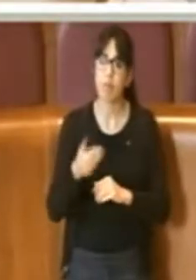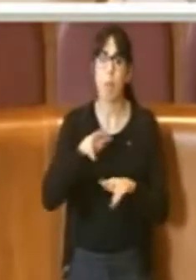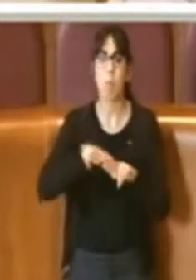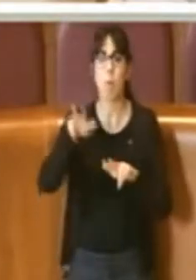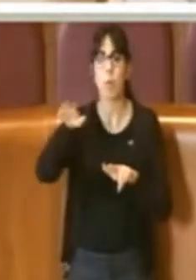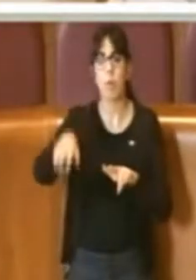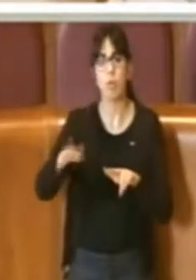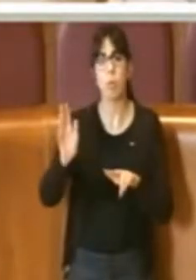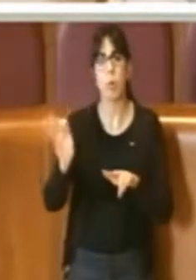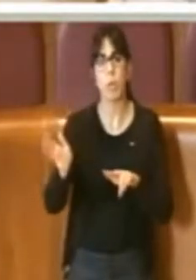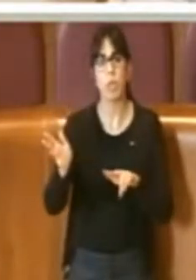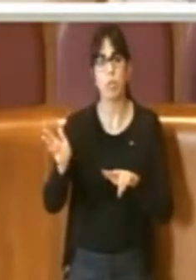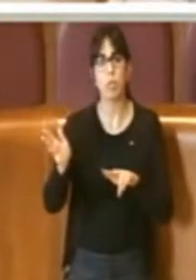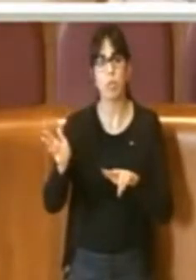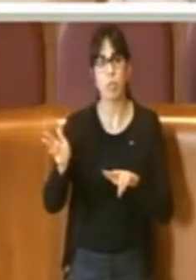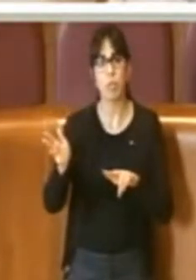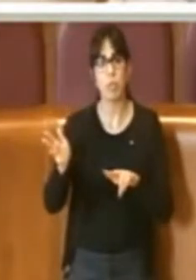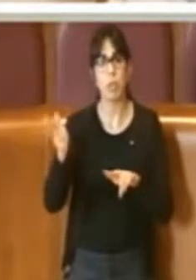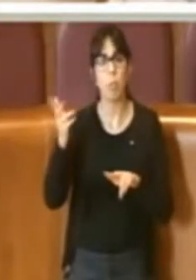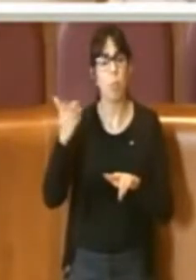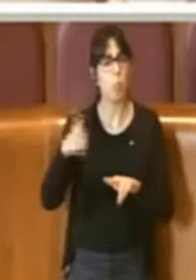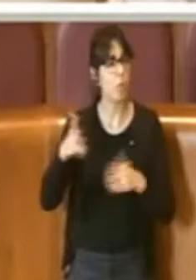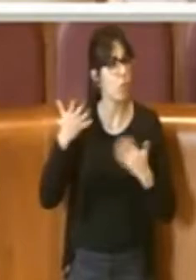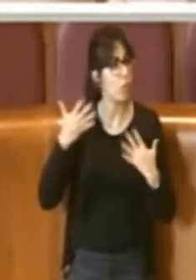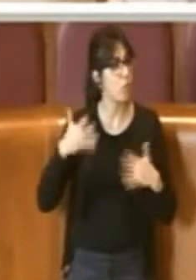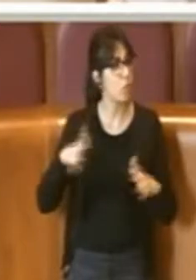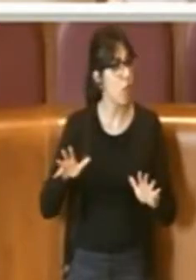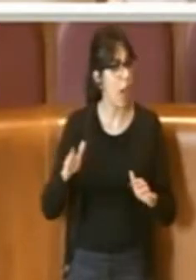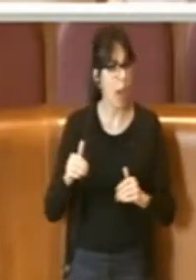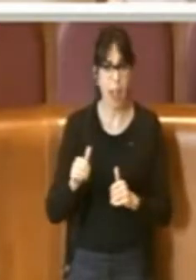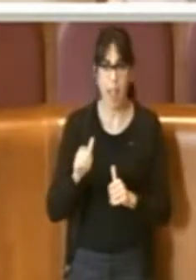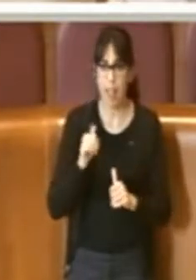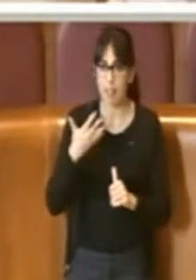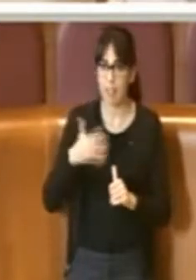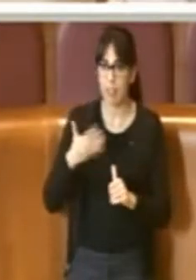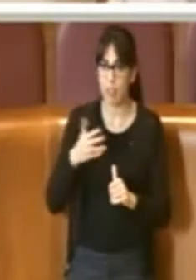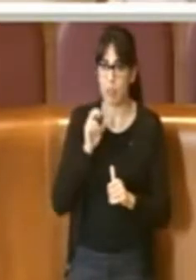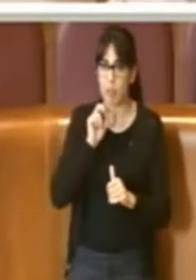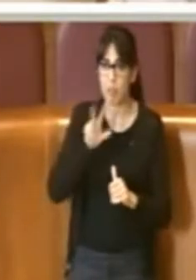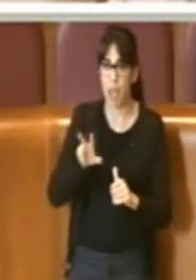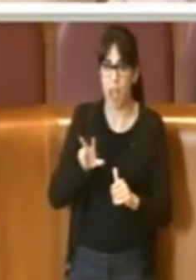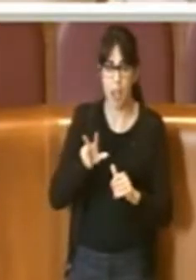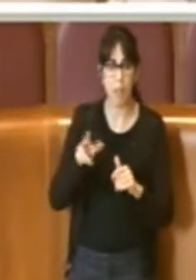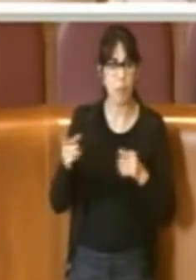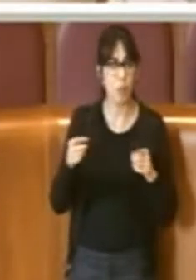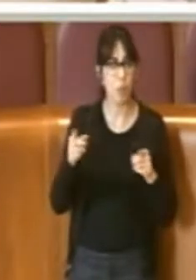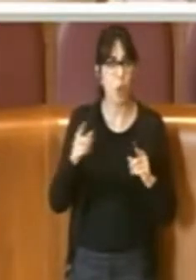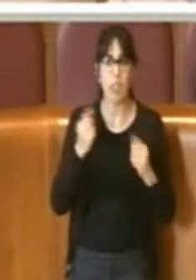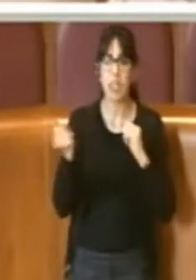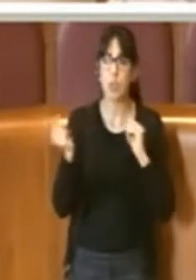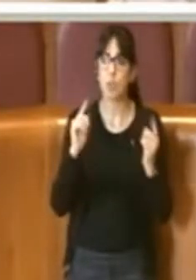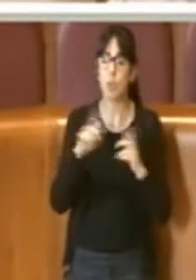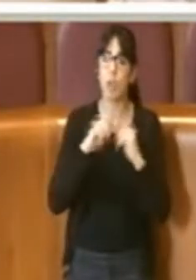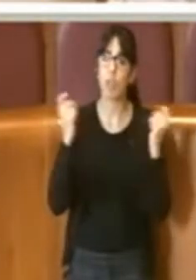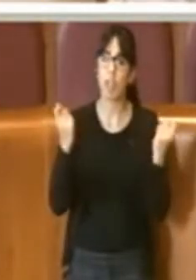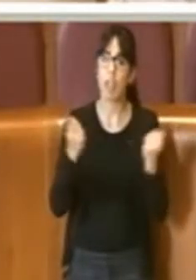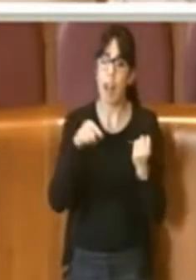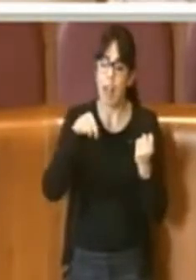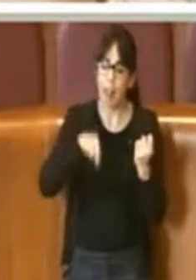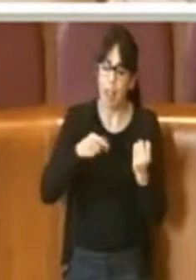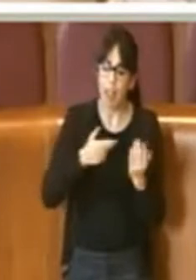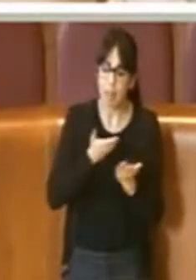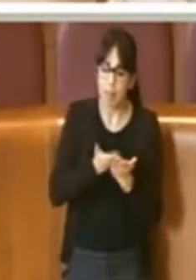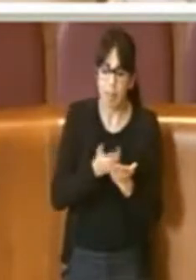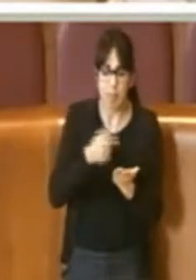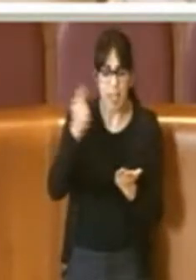come avevo anticipato in discussione generale questa idea nasce